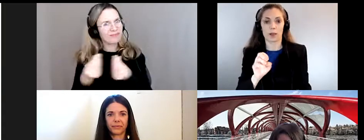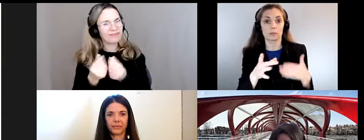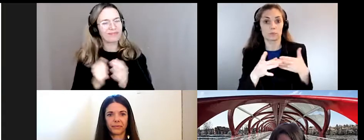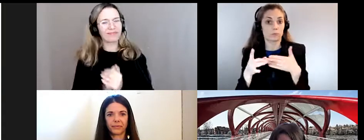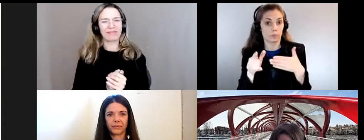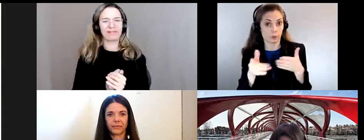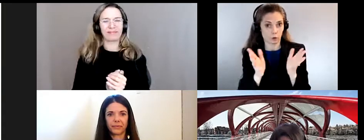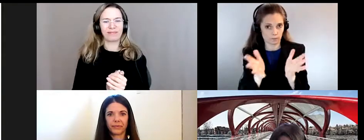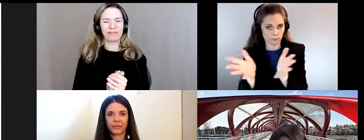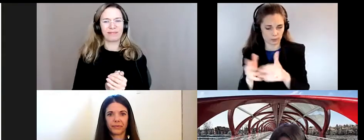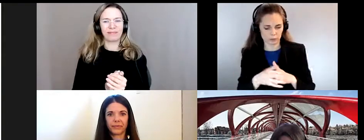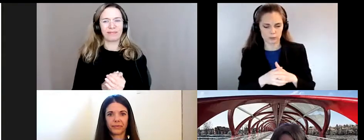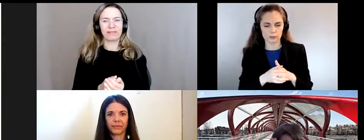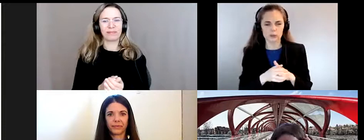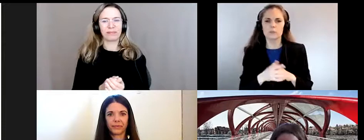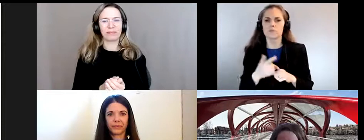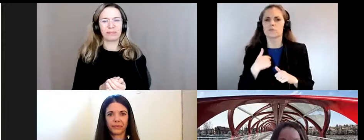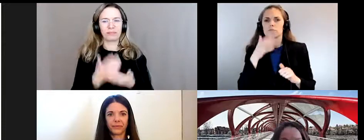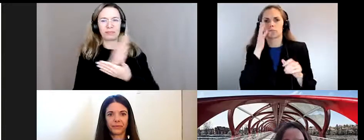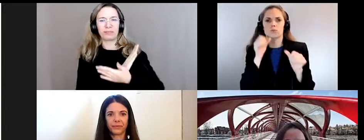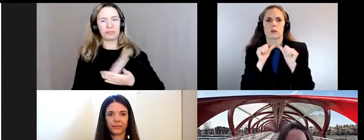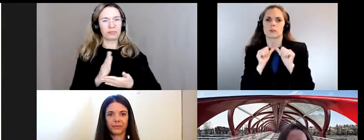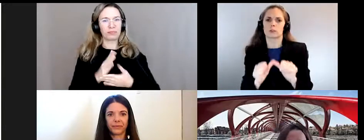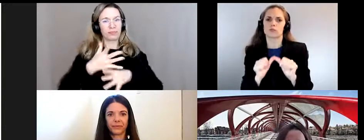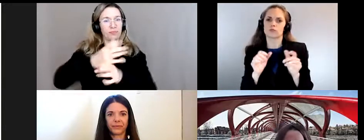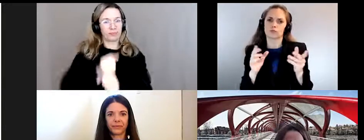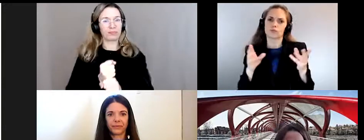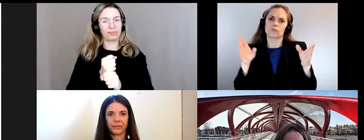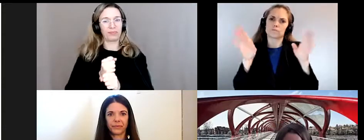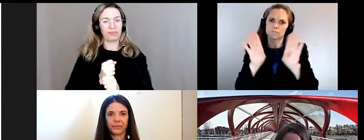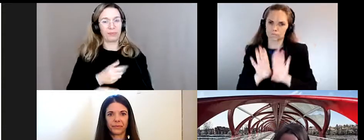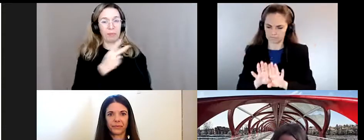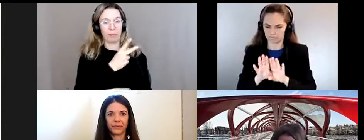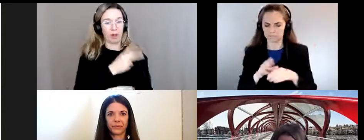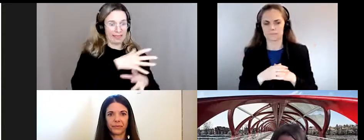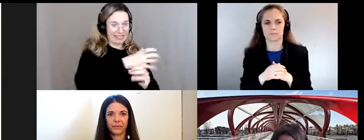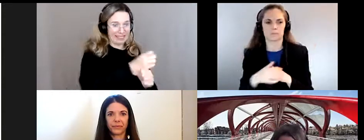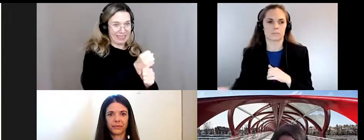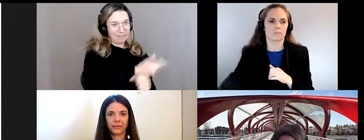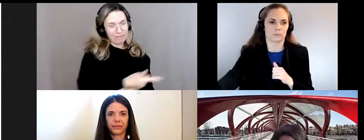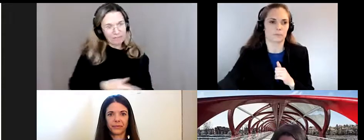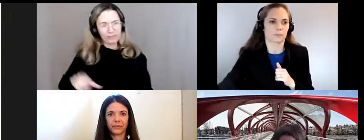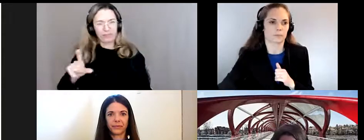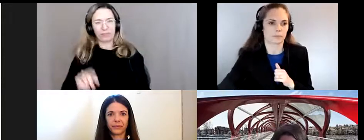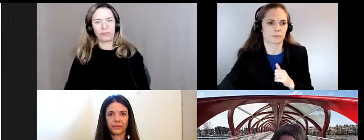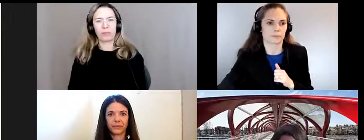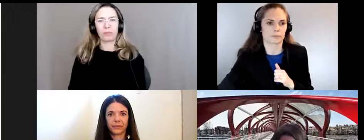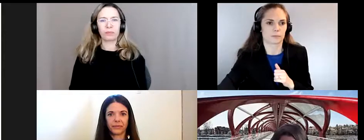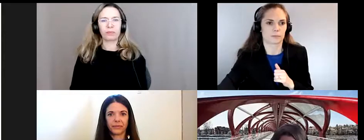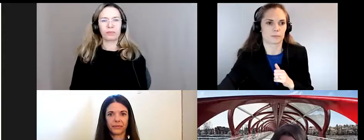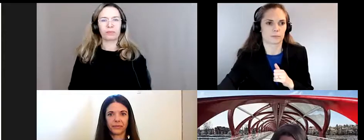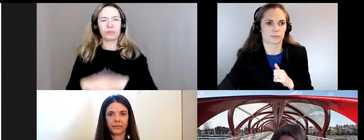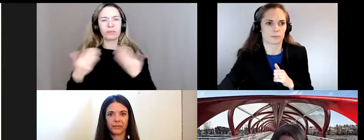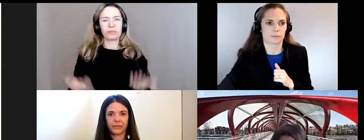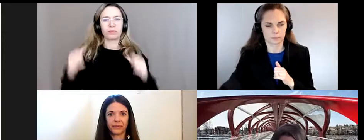continuer un peu la synthèse que Paulette a commencé et essayer